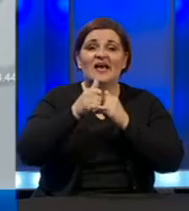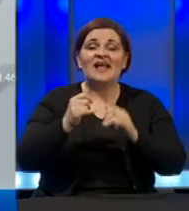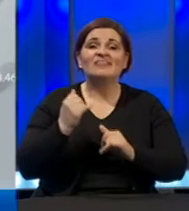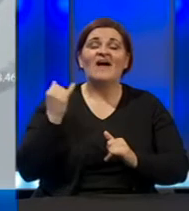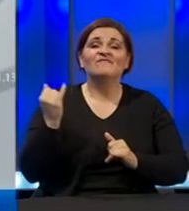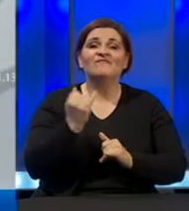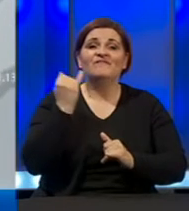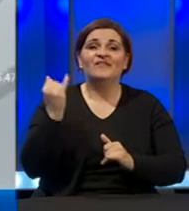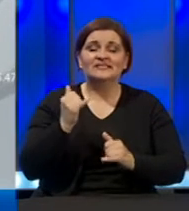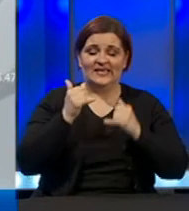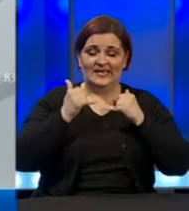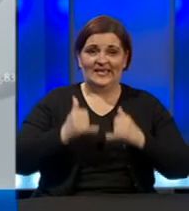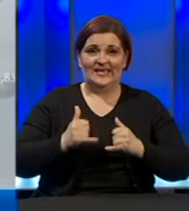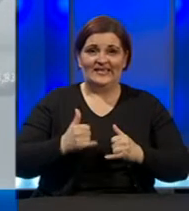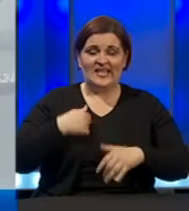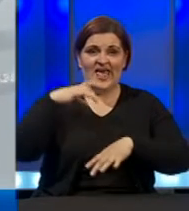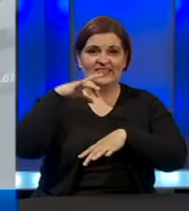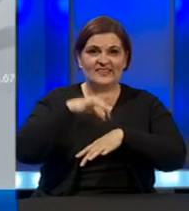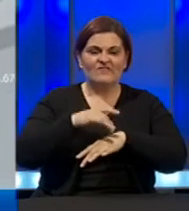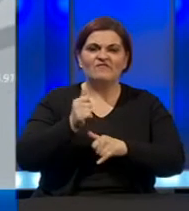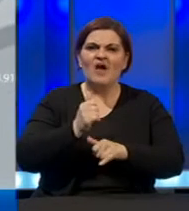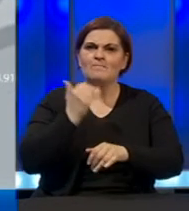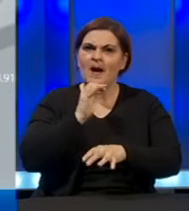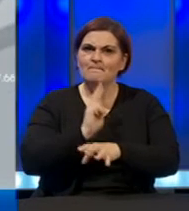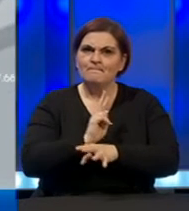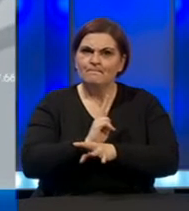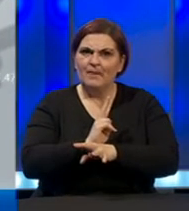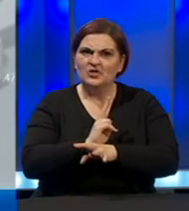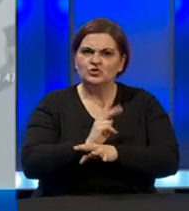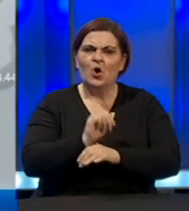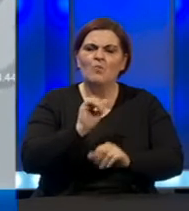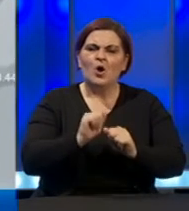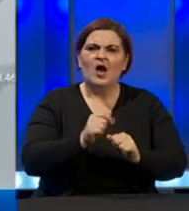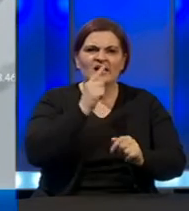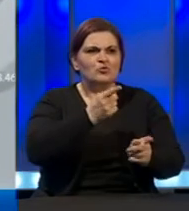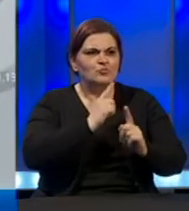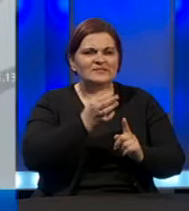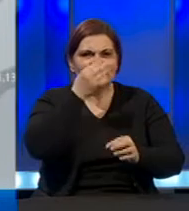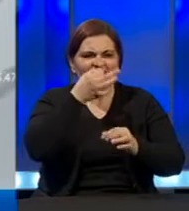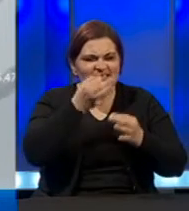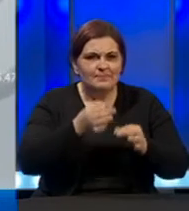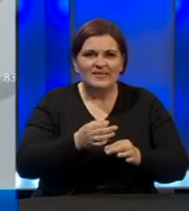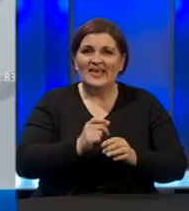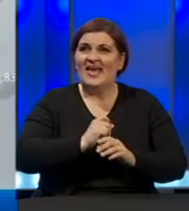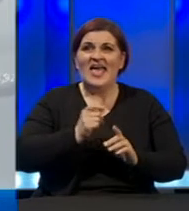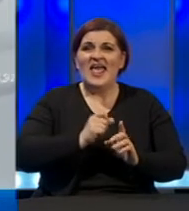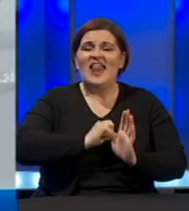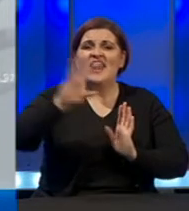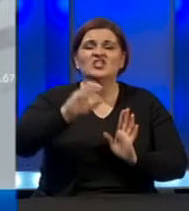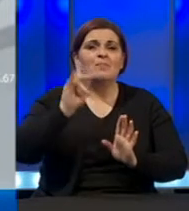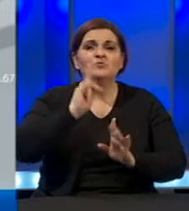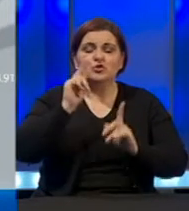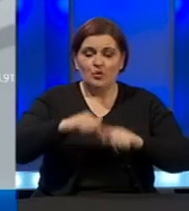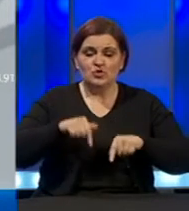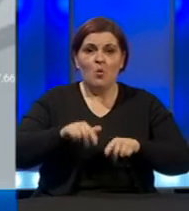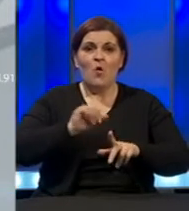Visokog. I sad trenutno naši ljekari veoma pažljivo i trijažno postupaju sa pacijentima. Ne šaljemo u Zencu sve ono što možemo